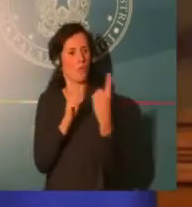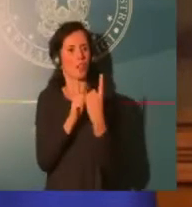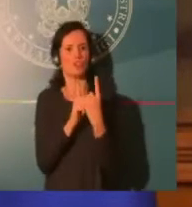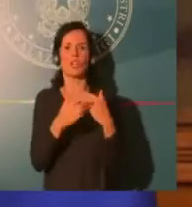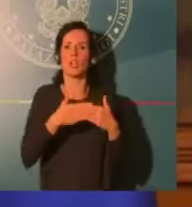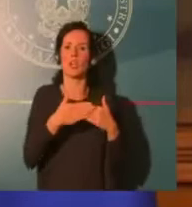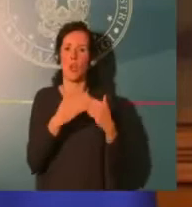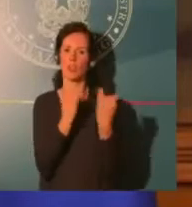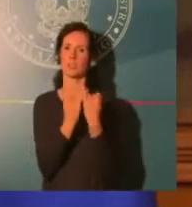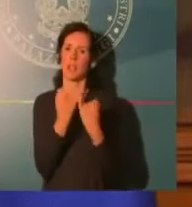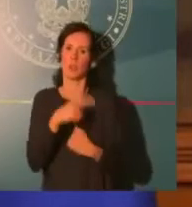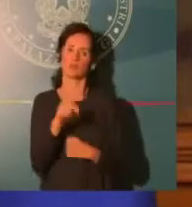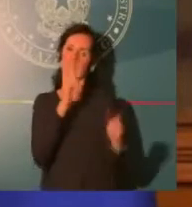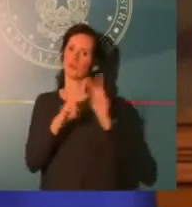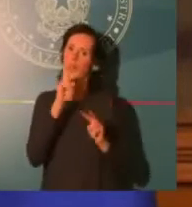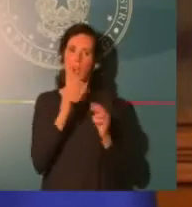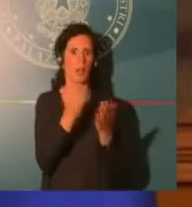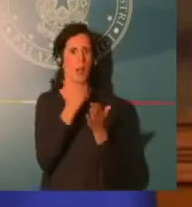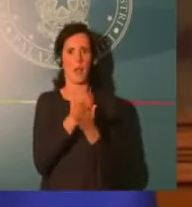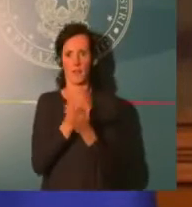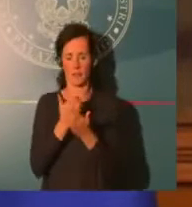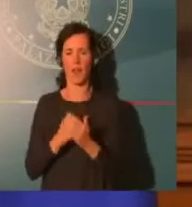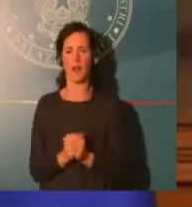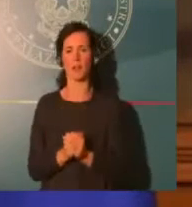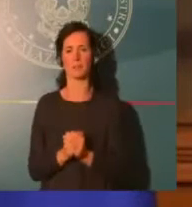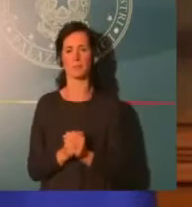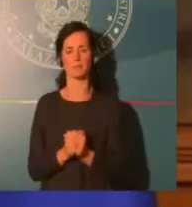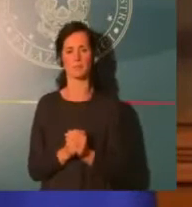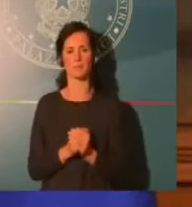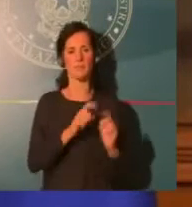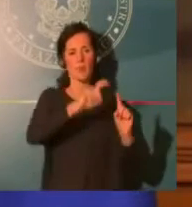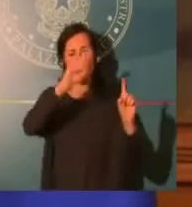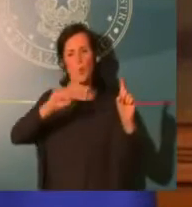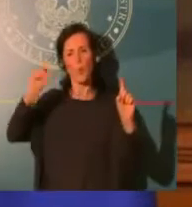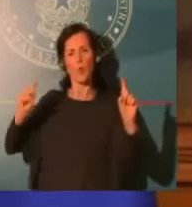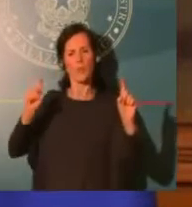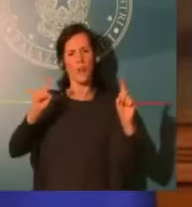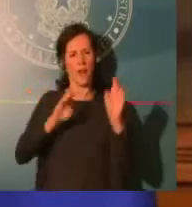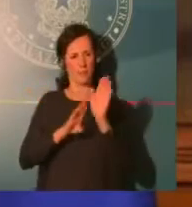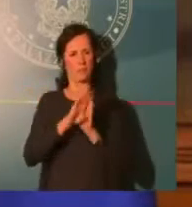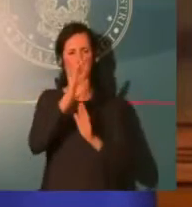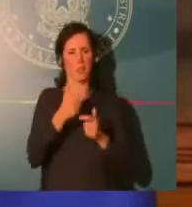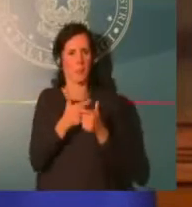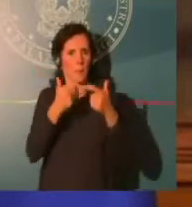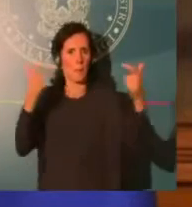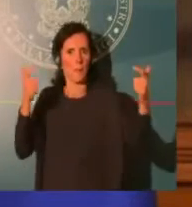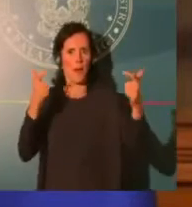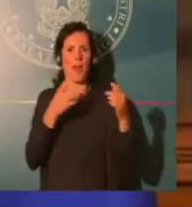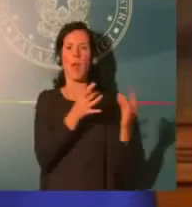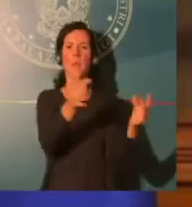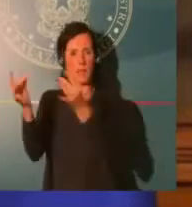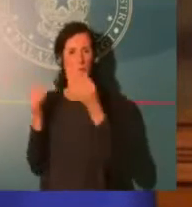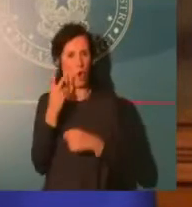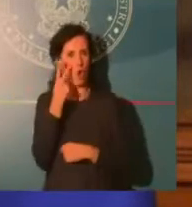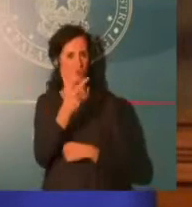in salita, in continua salita, le persone vadano tranquillamente in giro,